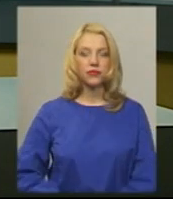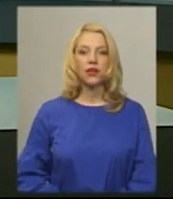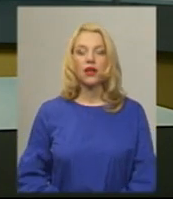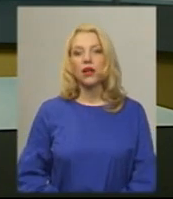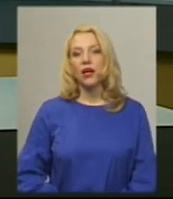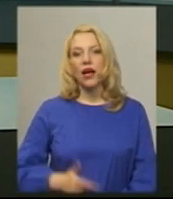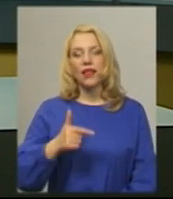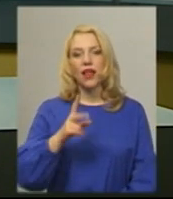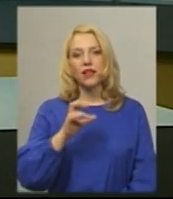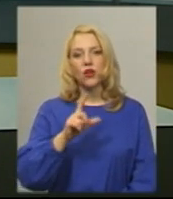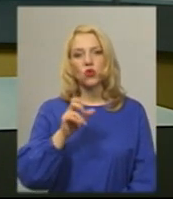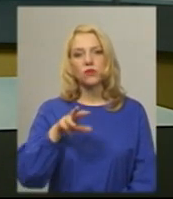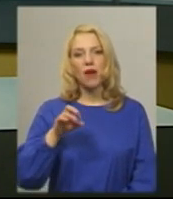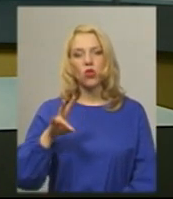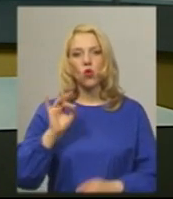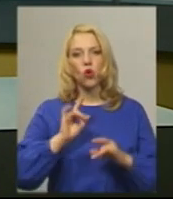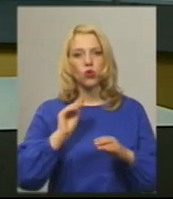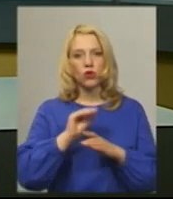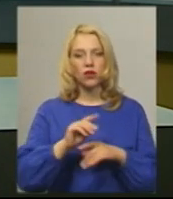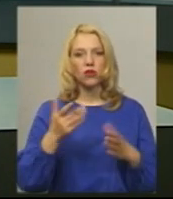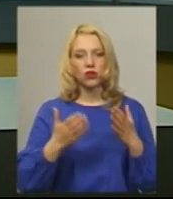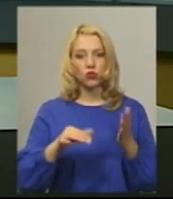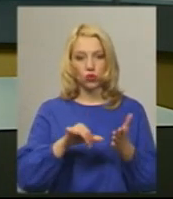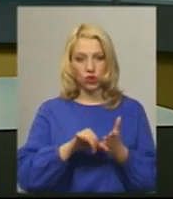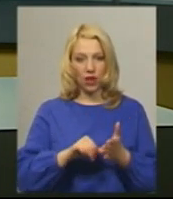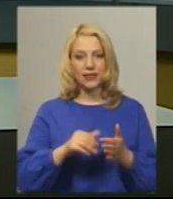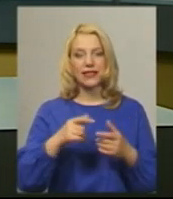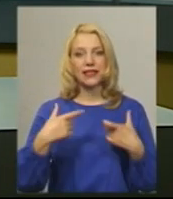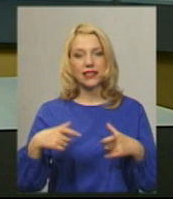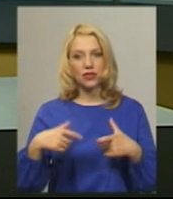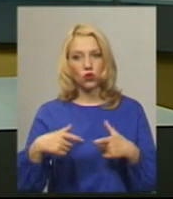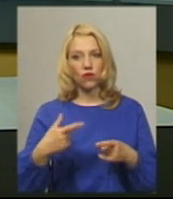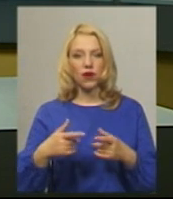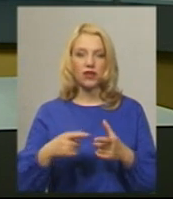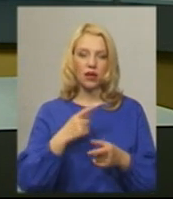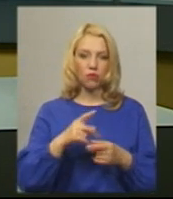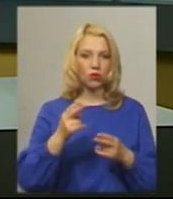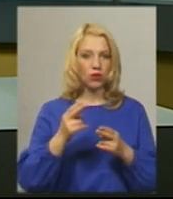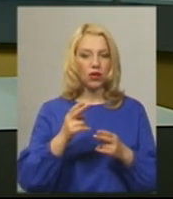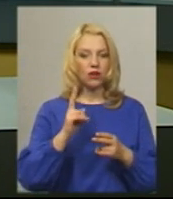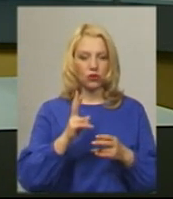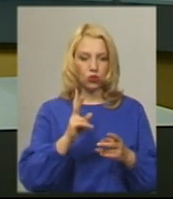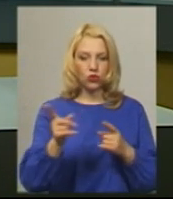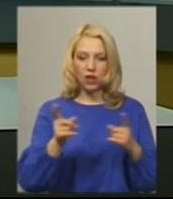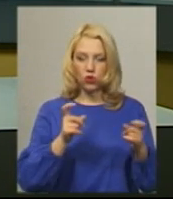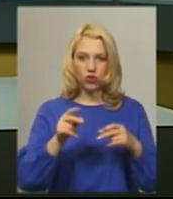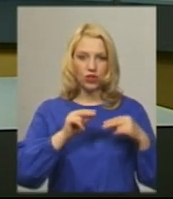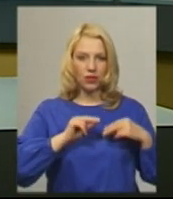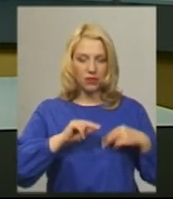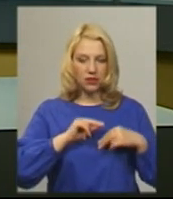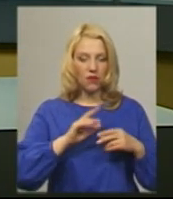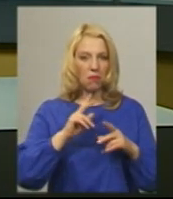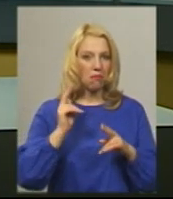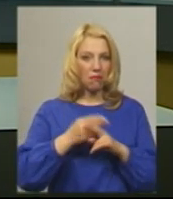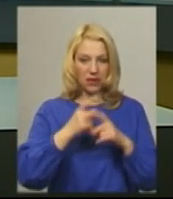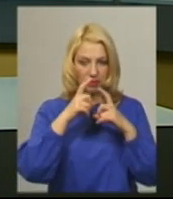Геннадій Кузьменко додає, якщо учасник тестування чи залучені працівники будуть без масок, на вході до пункту здачі ЗНО